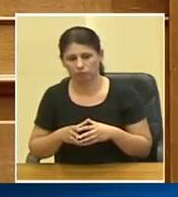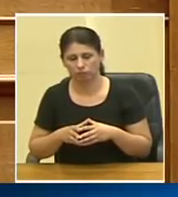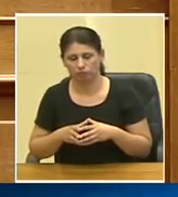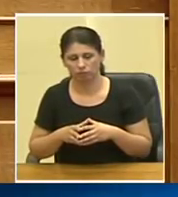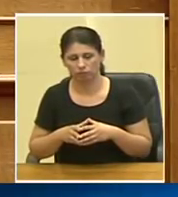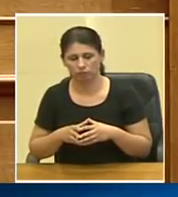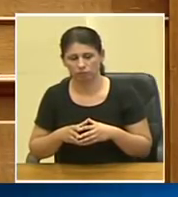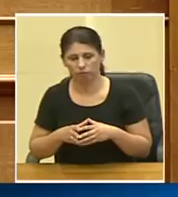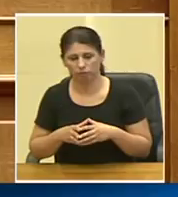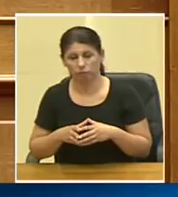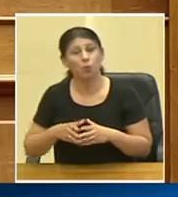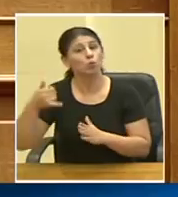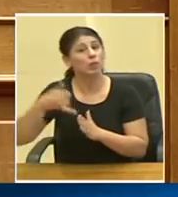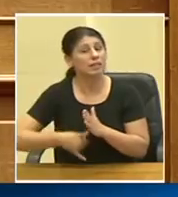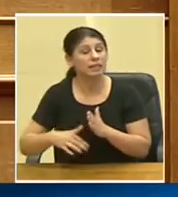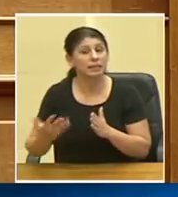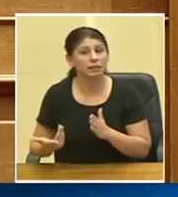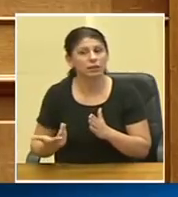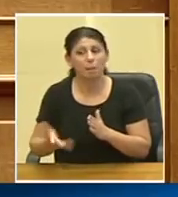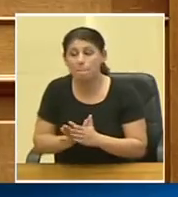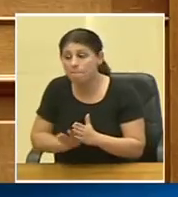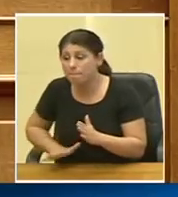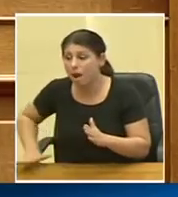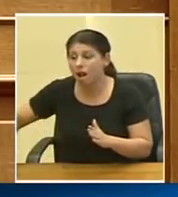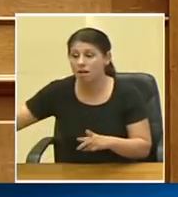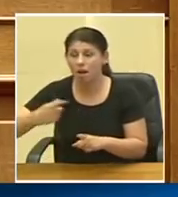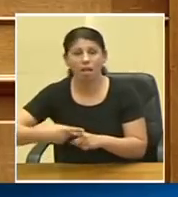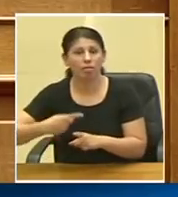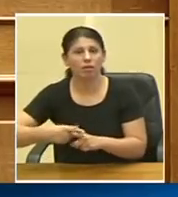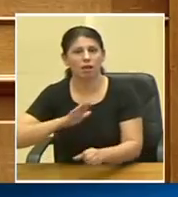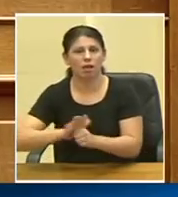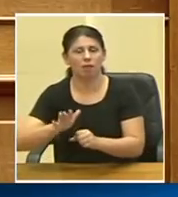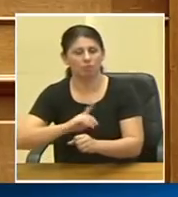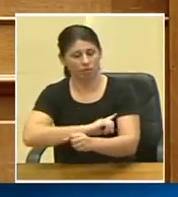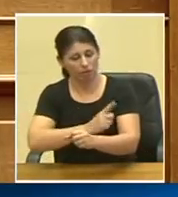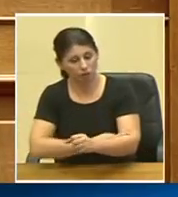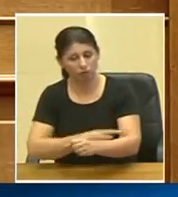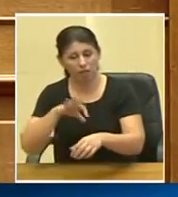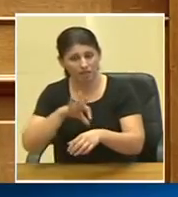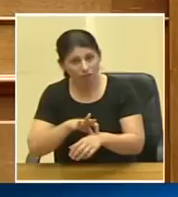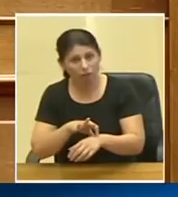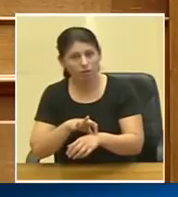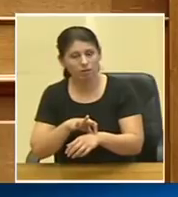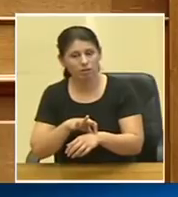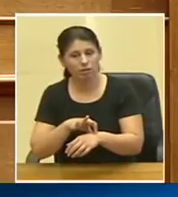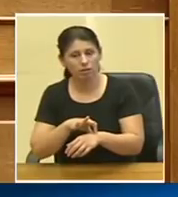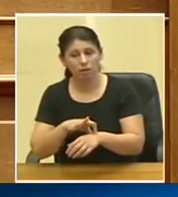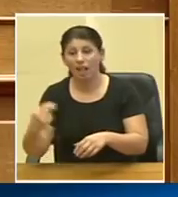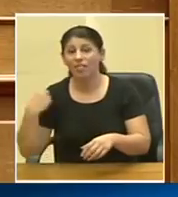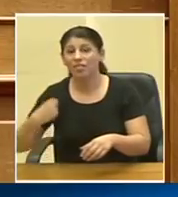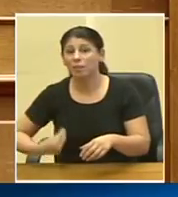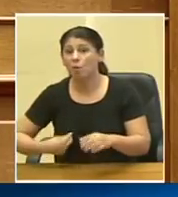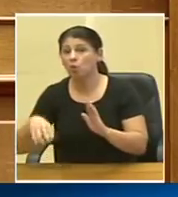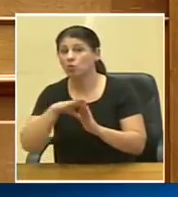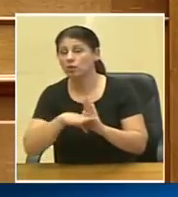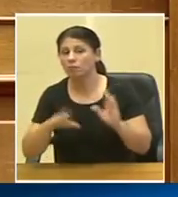και που ουσιαστικά δίνουμε μια πανελλαδική κάλυψη στη δυνατότητα των ασθενών να, στου δημόσιου συστήματος